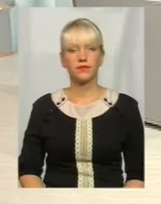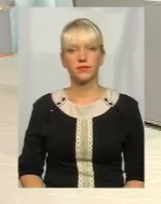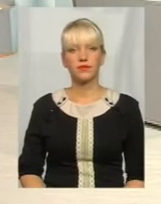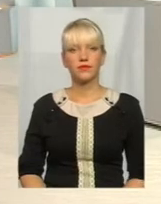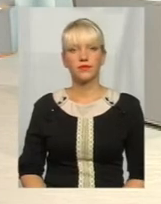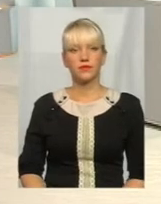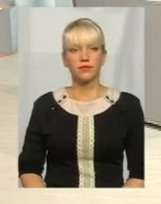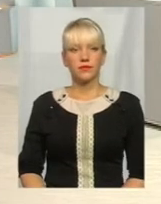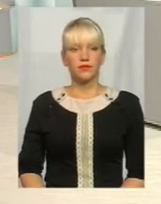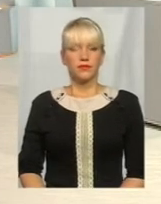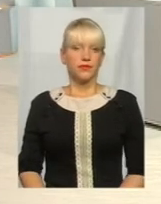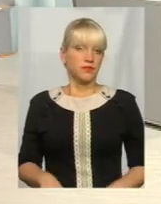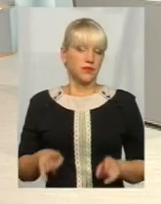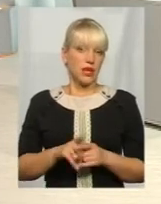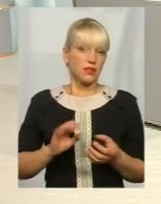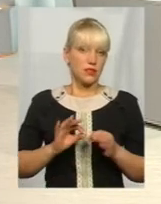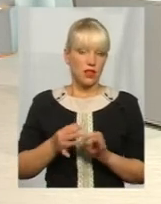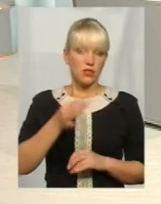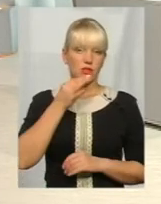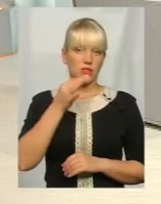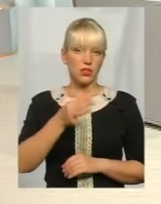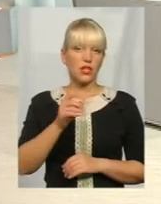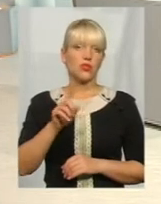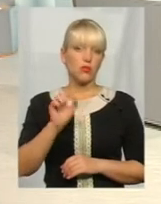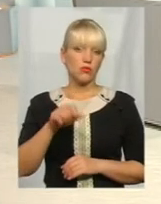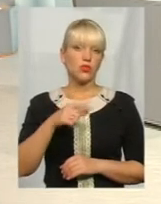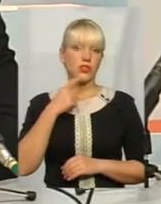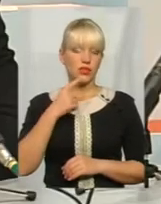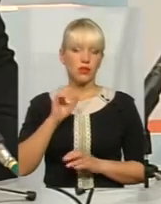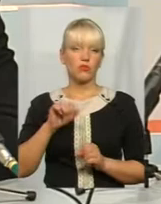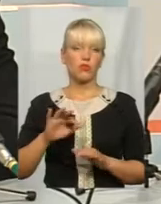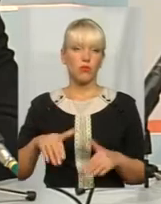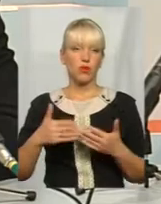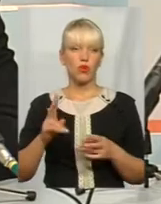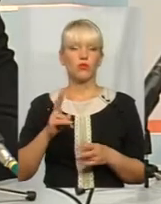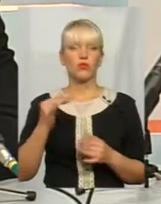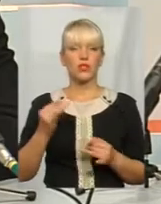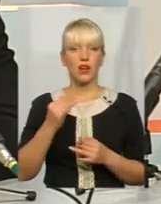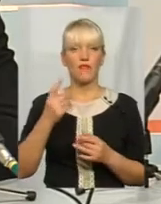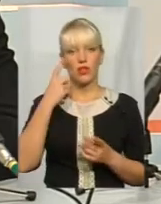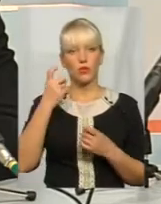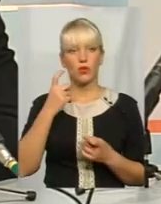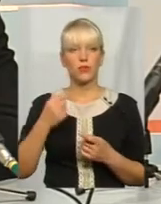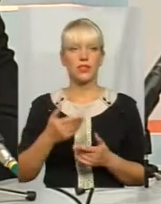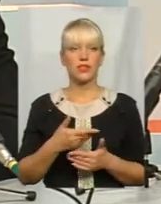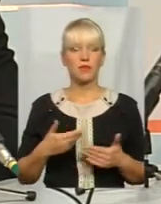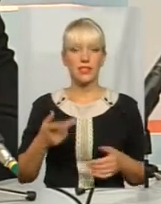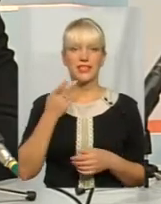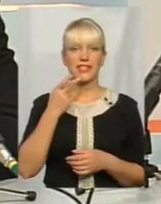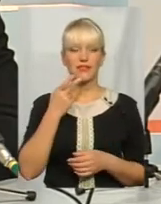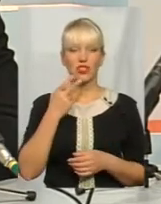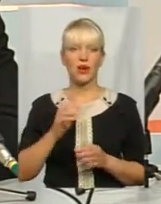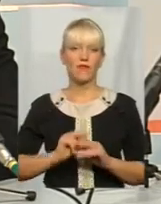Так, складно сказати, але можу порадити, якщо комусь буде цікава така інформація. Ми, зазвичай,